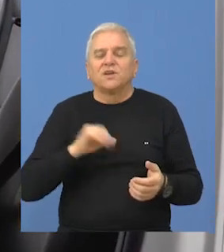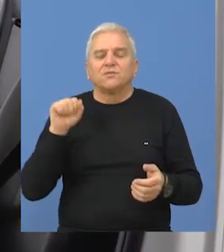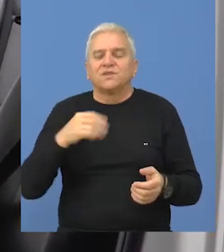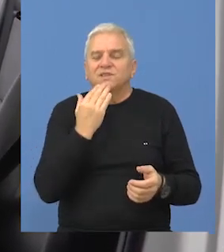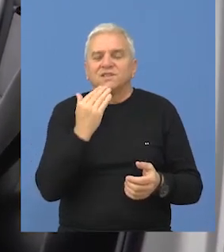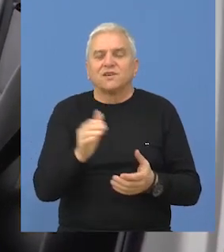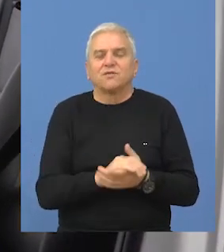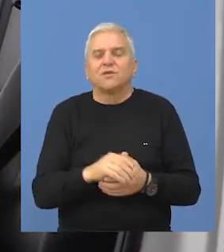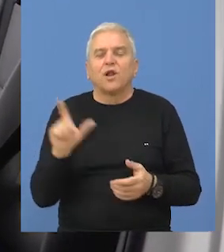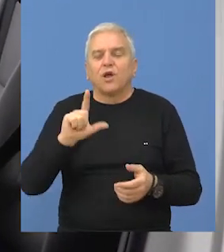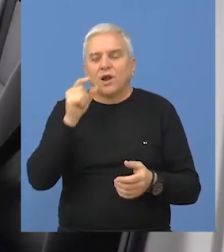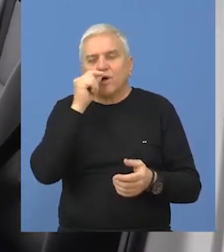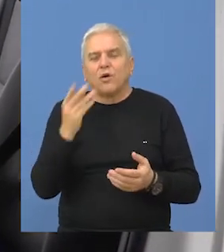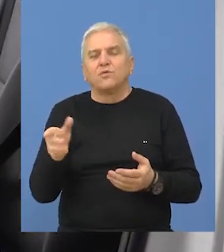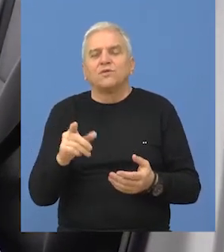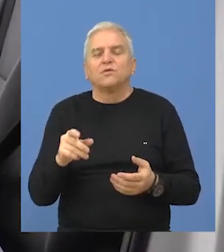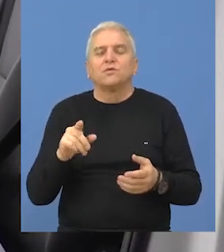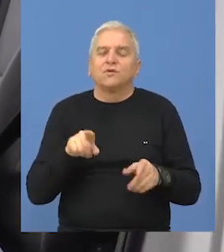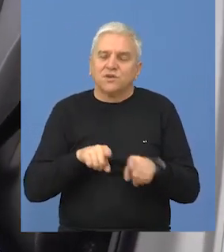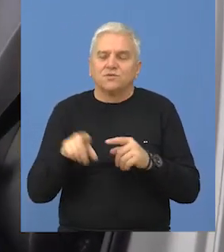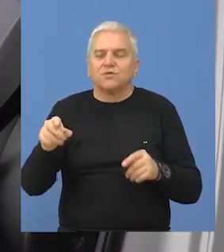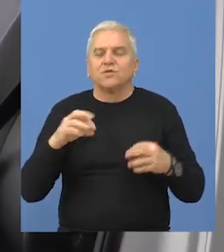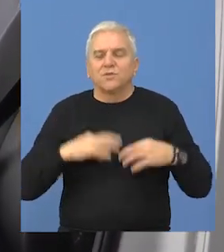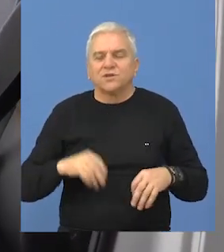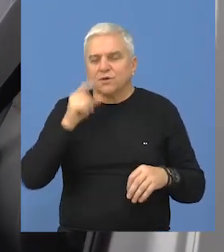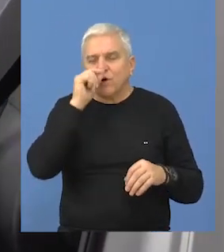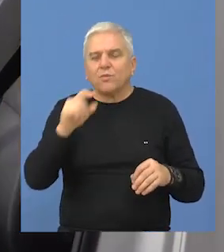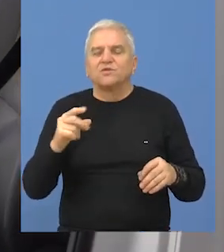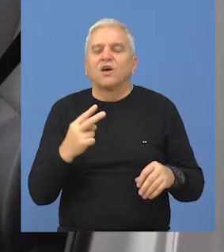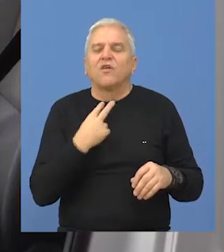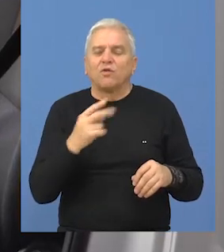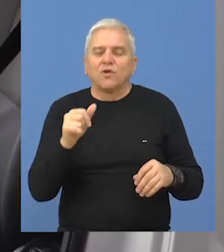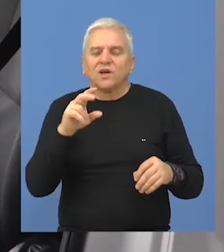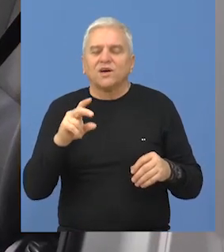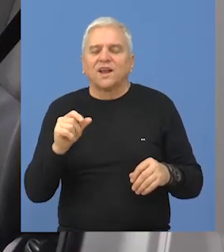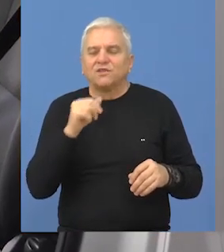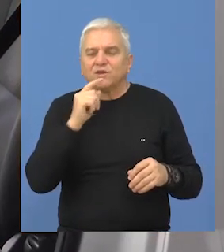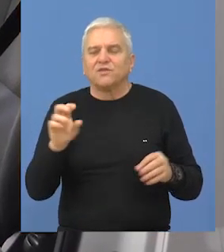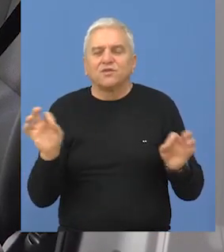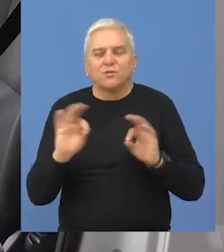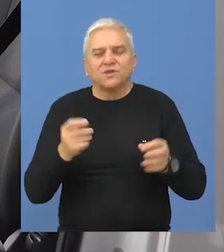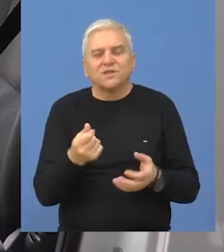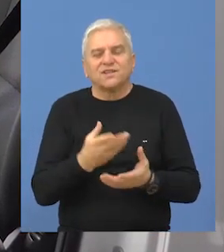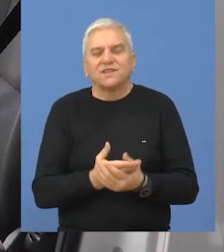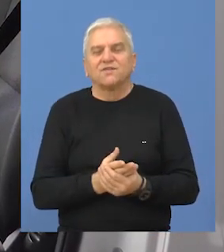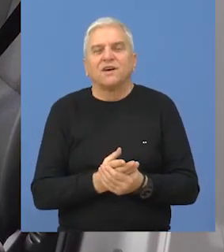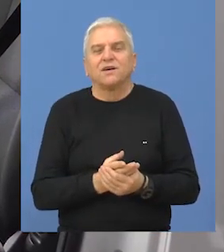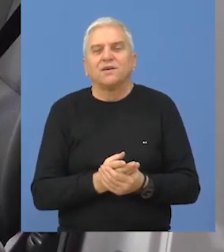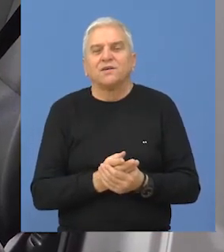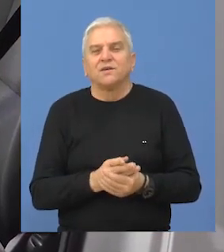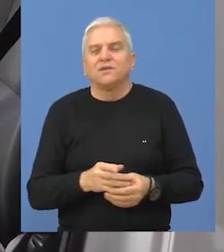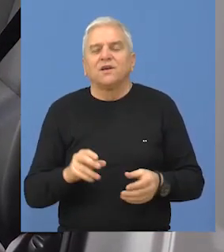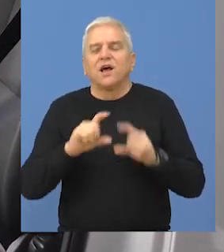ovom podliku želim da se zahvalim i Lokalnoj samupravi i predsedniku opštine Vuku Radojeviću, koji nam izlaze u susret i izdvajaju sredstva